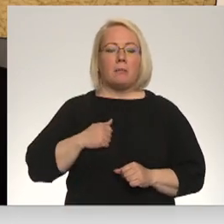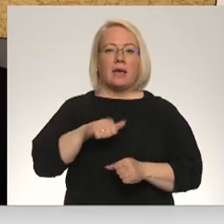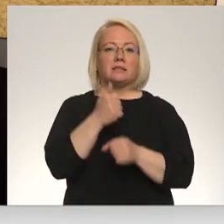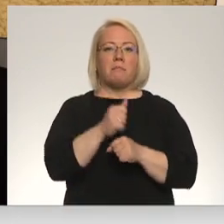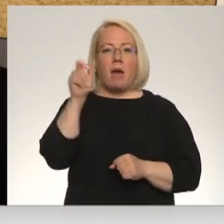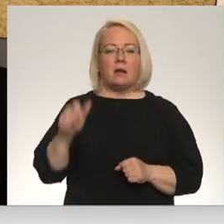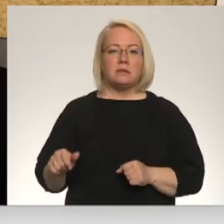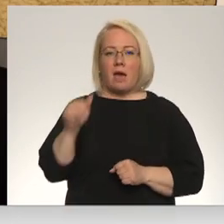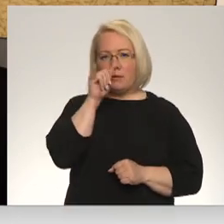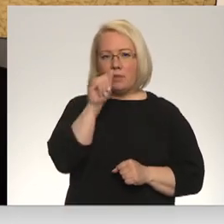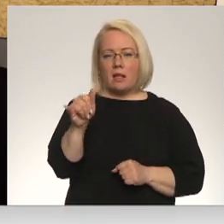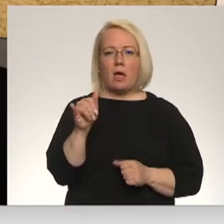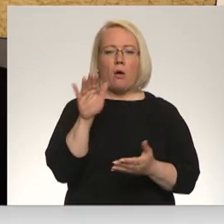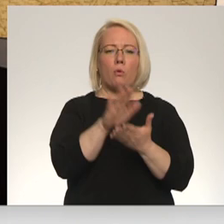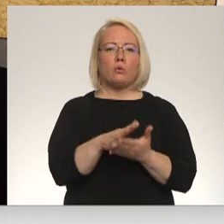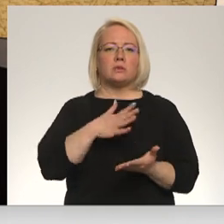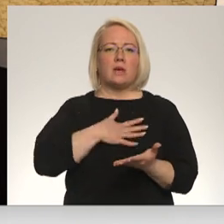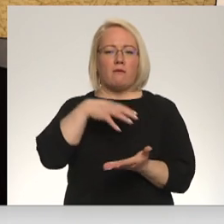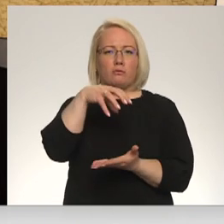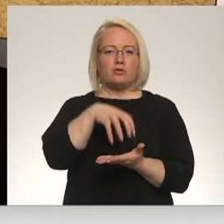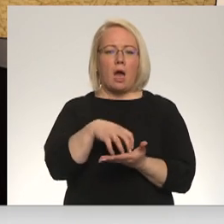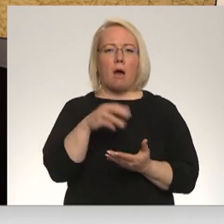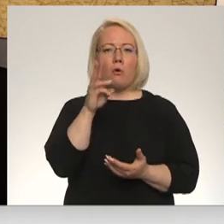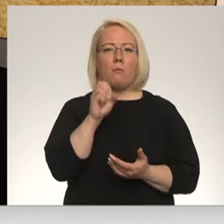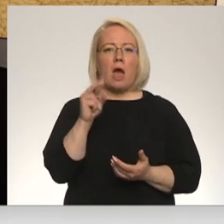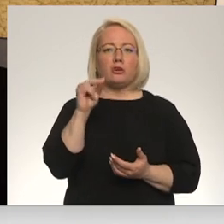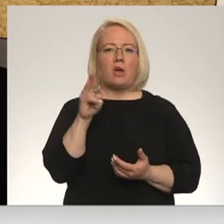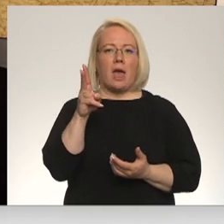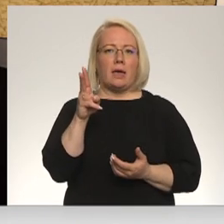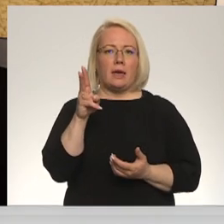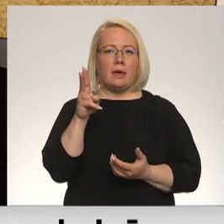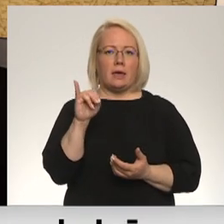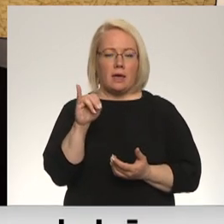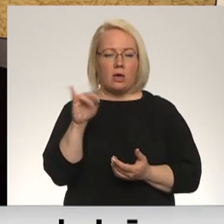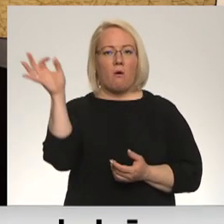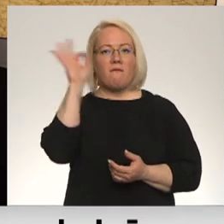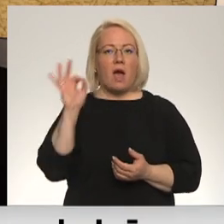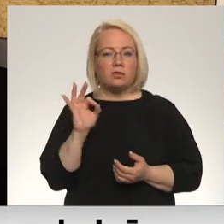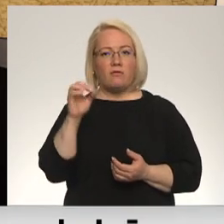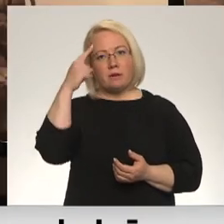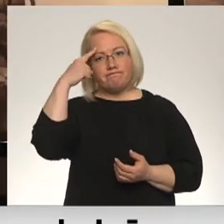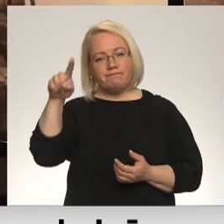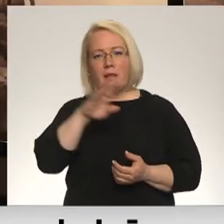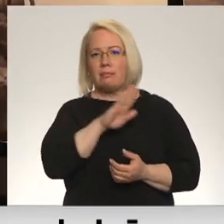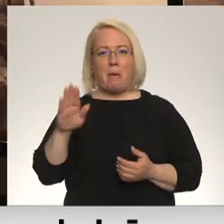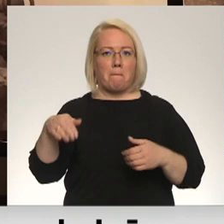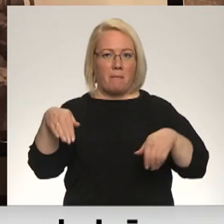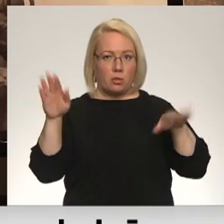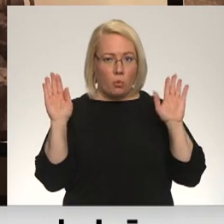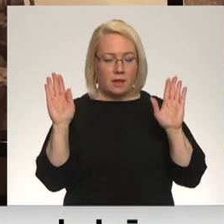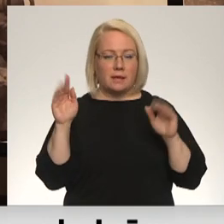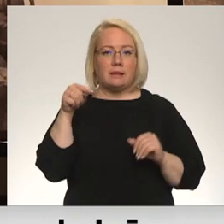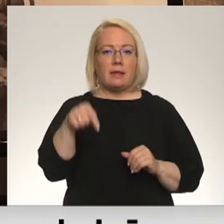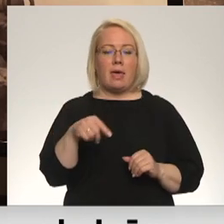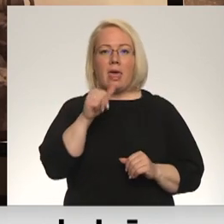savu štābu mažaikos, jo mācieši var izdomāt un nepadoties. Apmēram šeit,